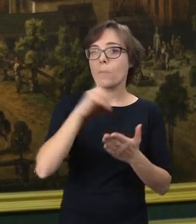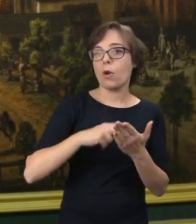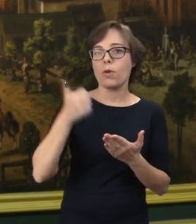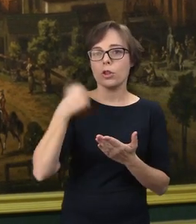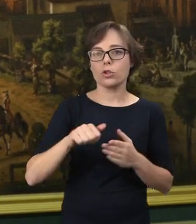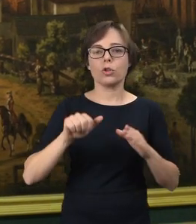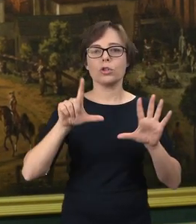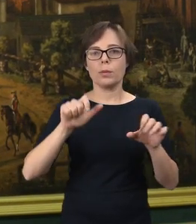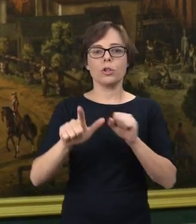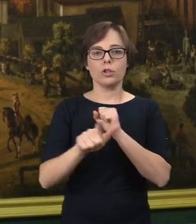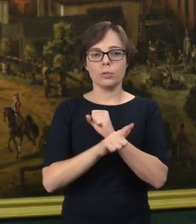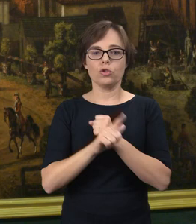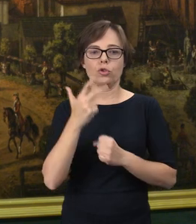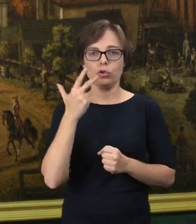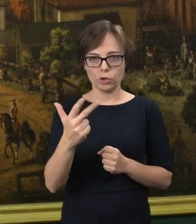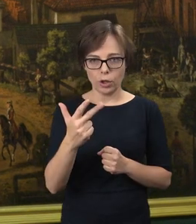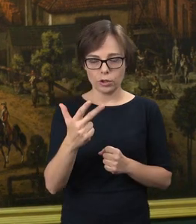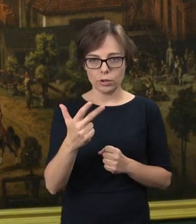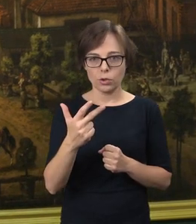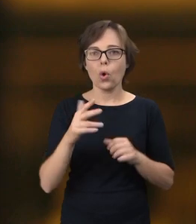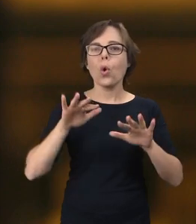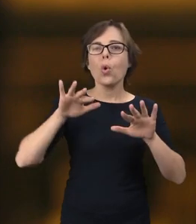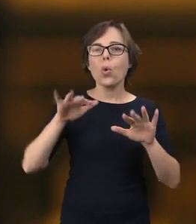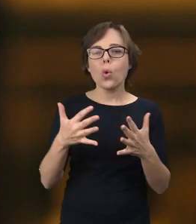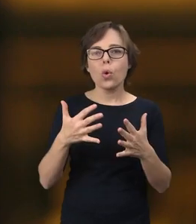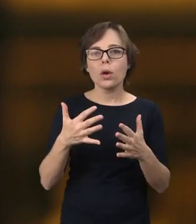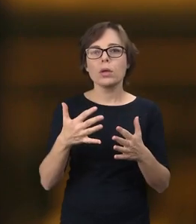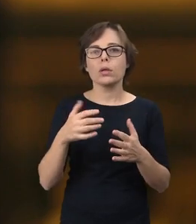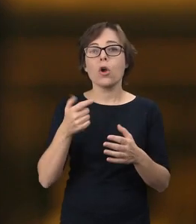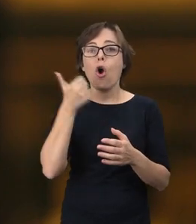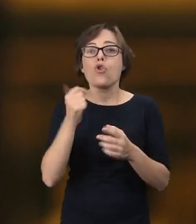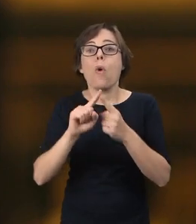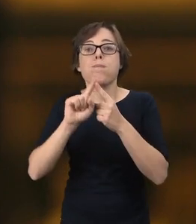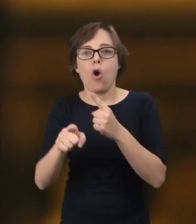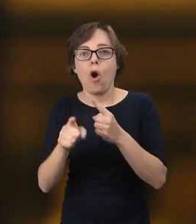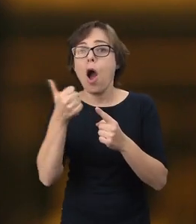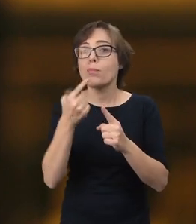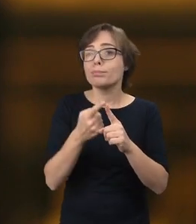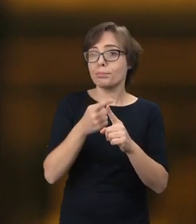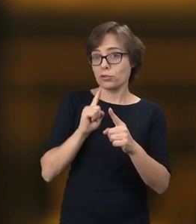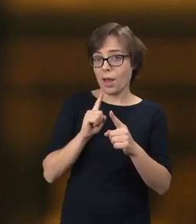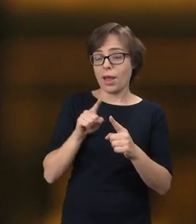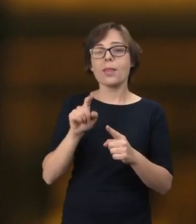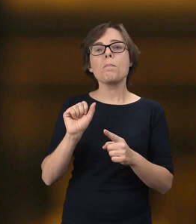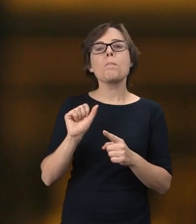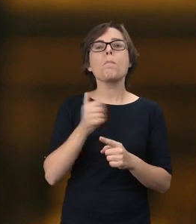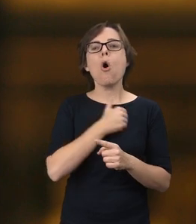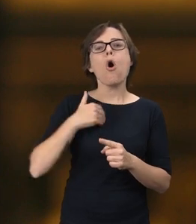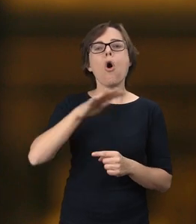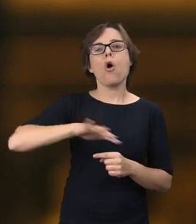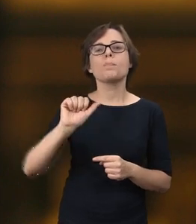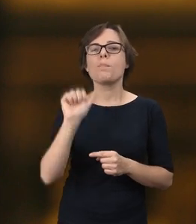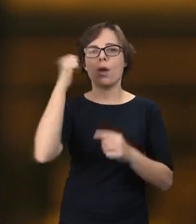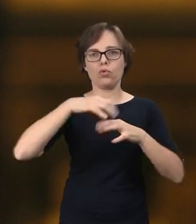1773, czyli rok po tej katastrofie I Rozbioru